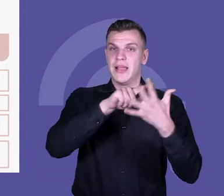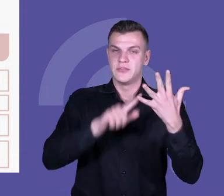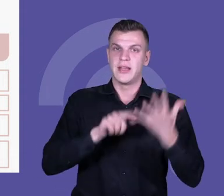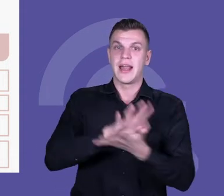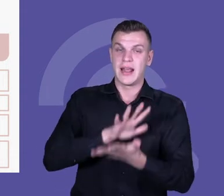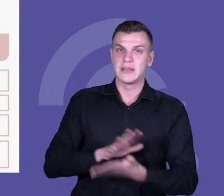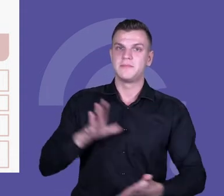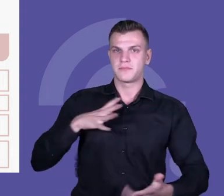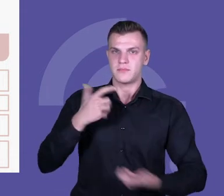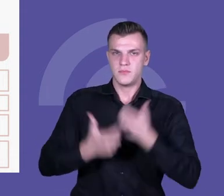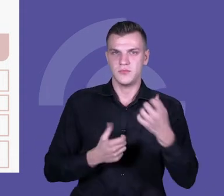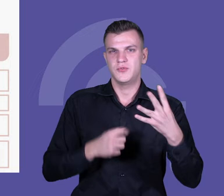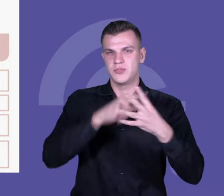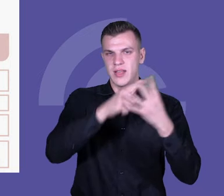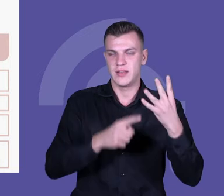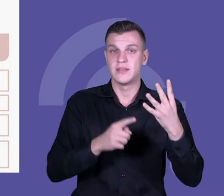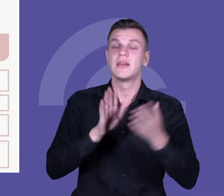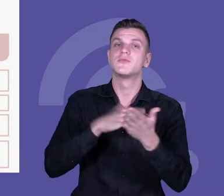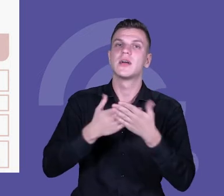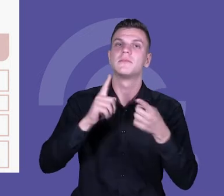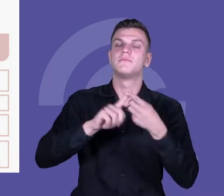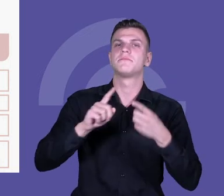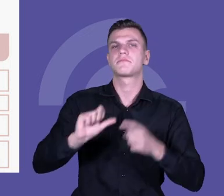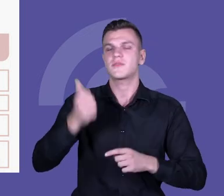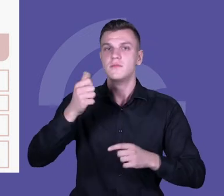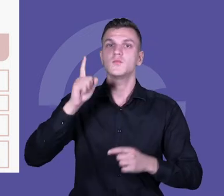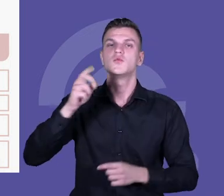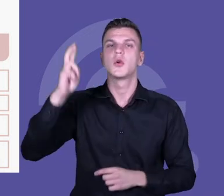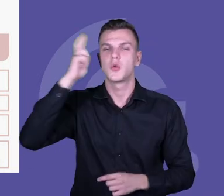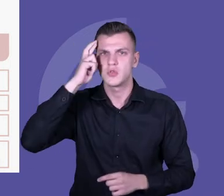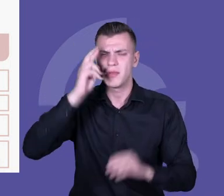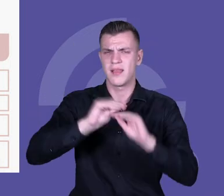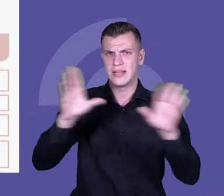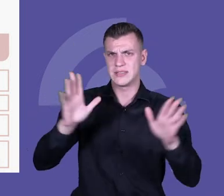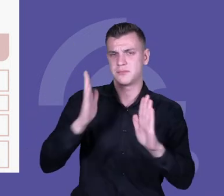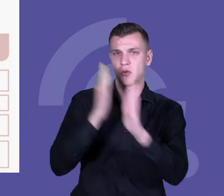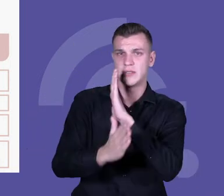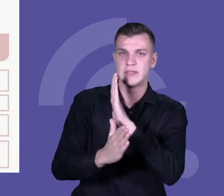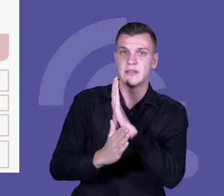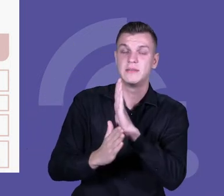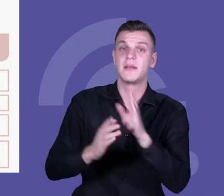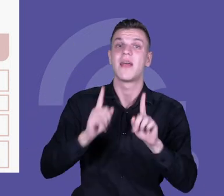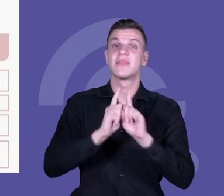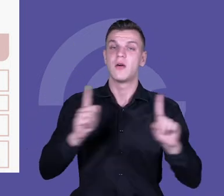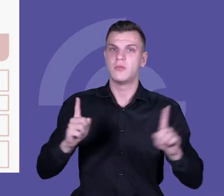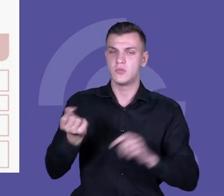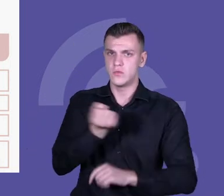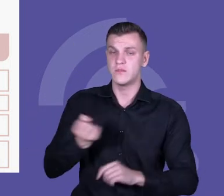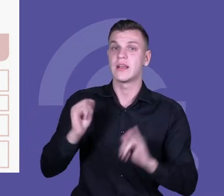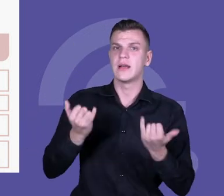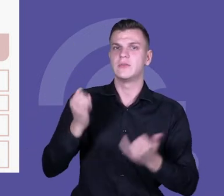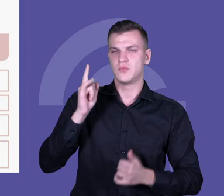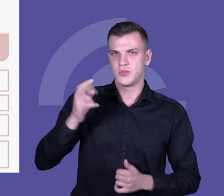Na początku mamy tę ogólną definicję, prostą, jasną, klarowną, ale tak naprawdę niezbyt użyteczną w pracy nauczyciela. Bo czytając tę